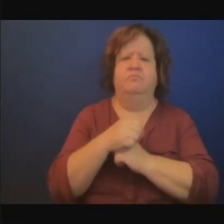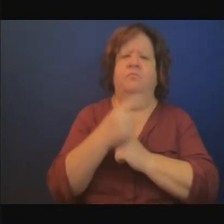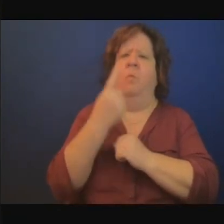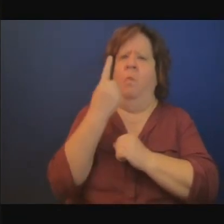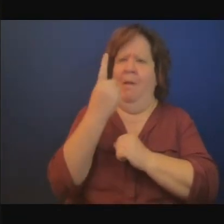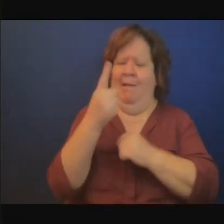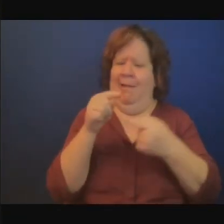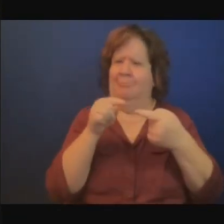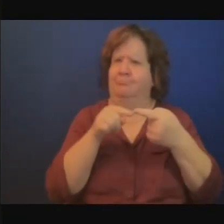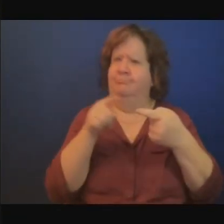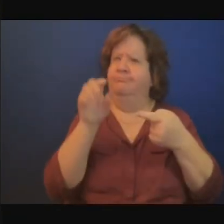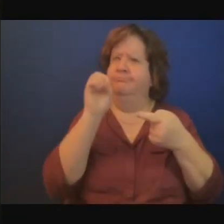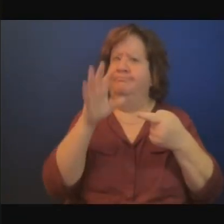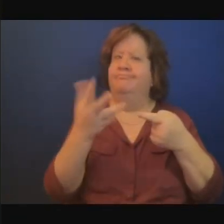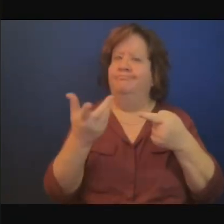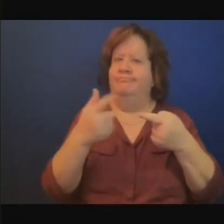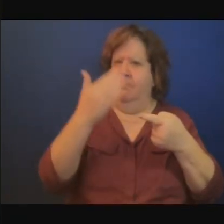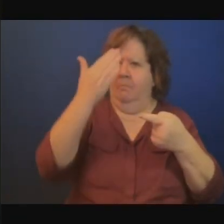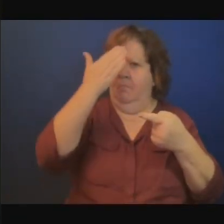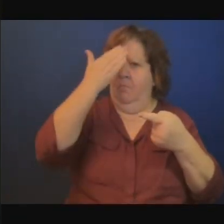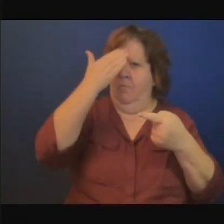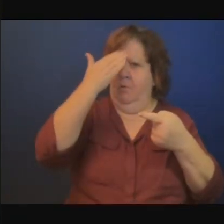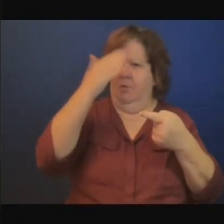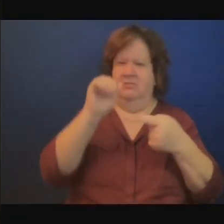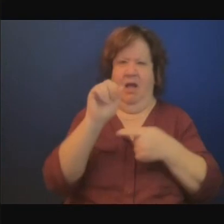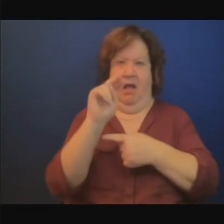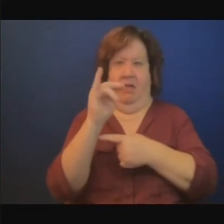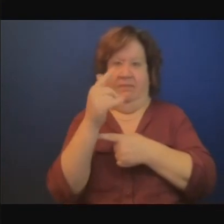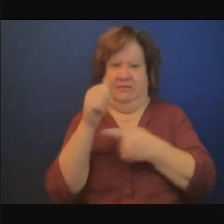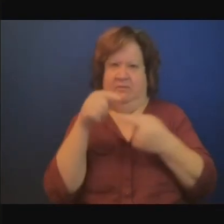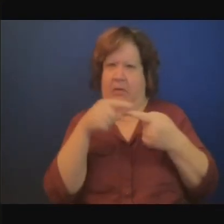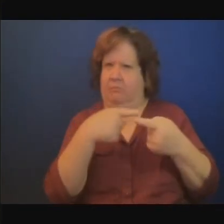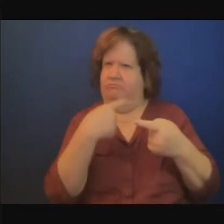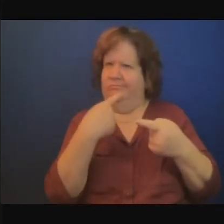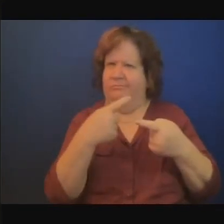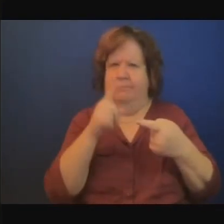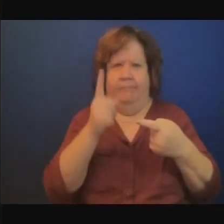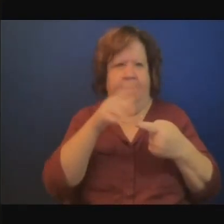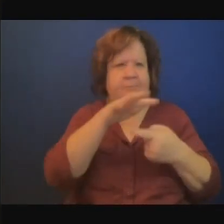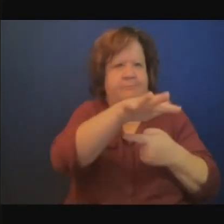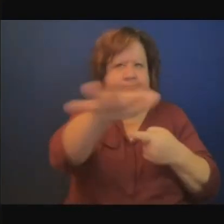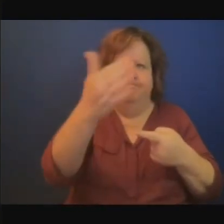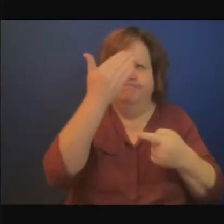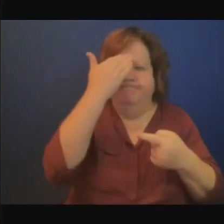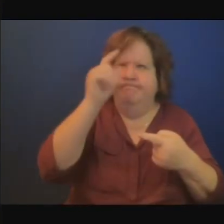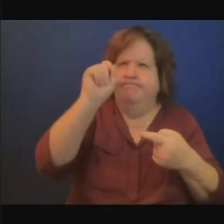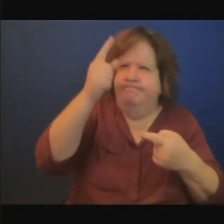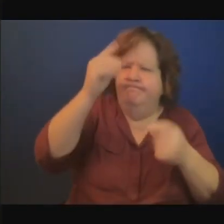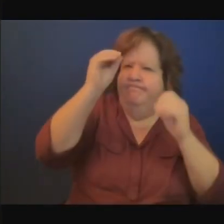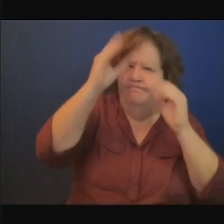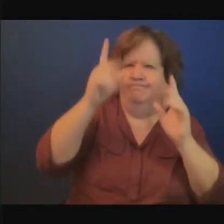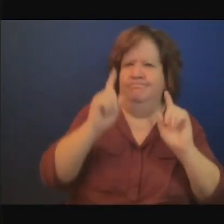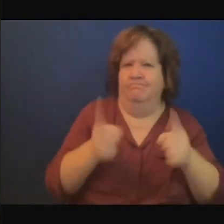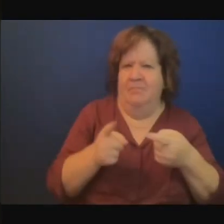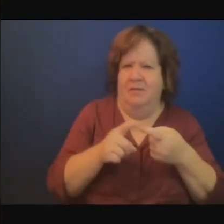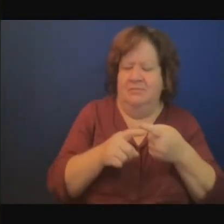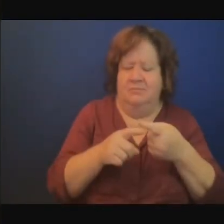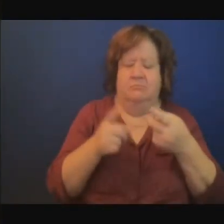et puis le débat sur la question de la transition la transition dont